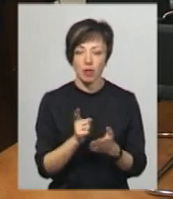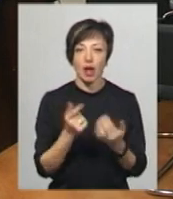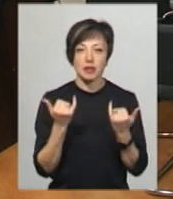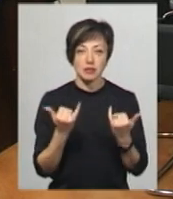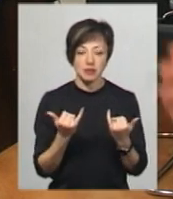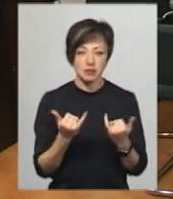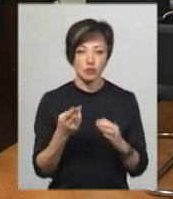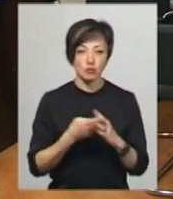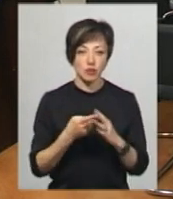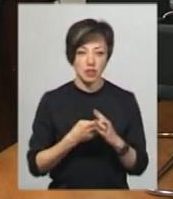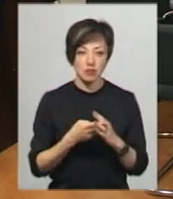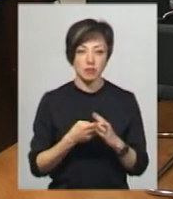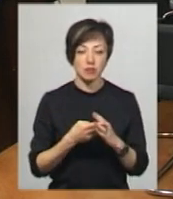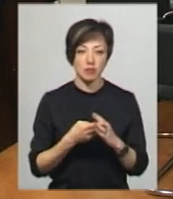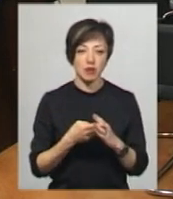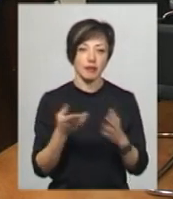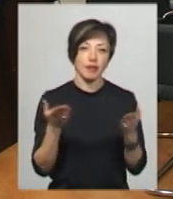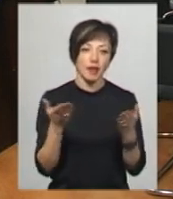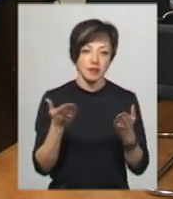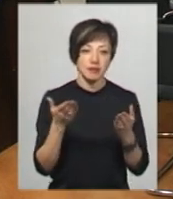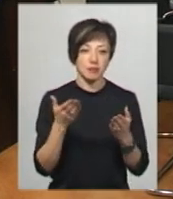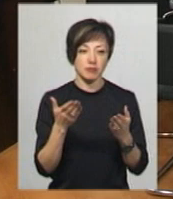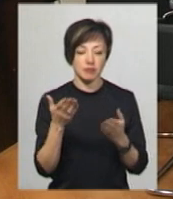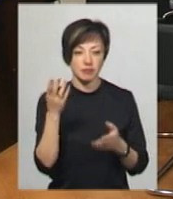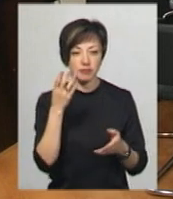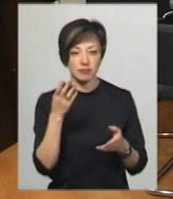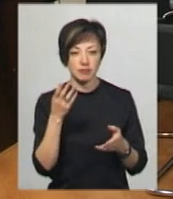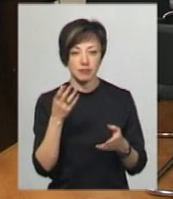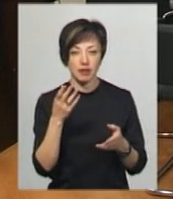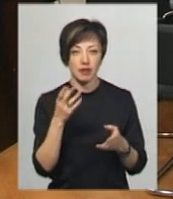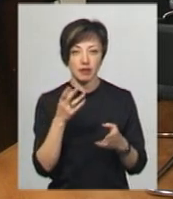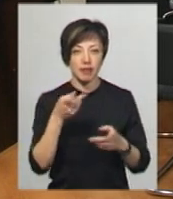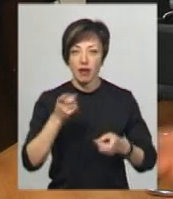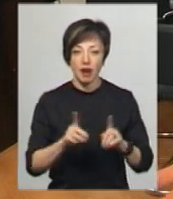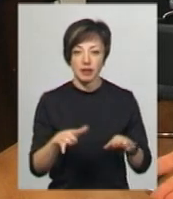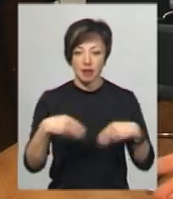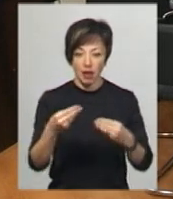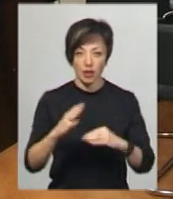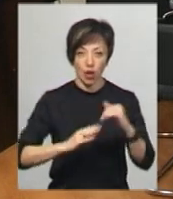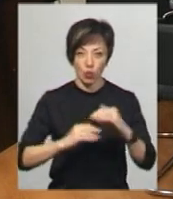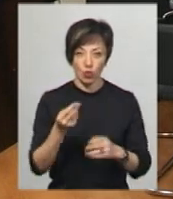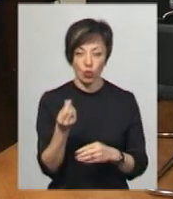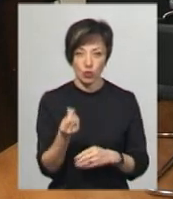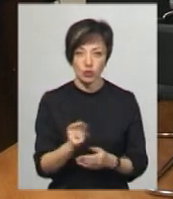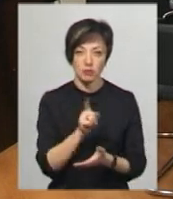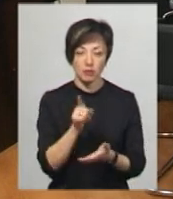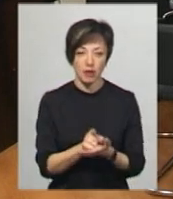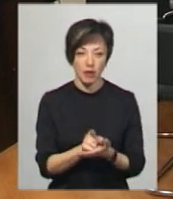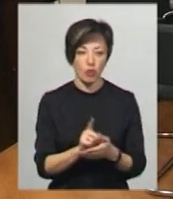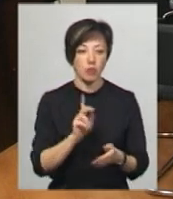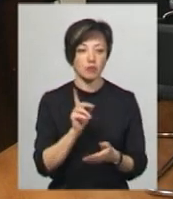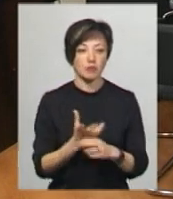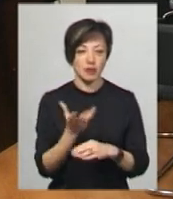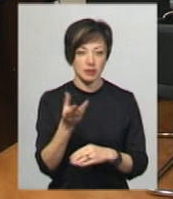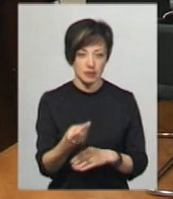плату. Субсидія проводилась десь там віртуально. Зараз абоненту дали кошти на руки, і він має обов